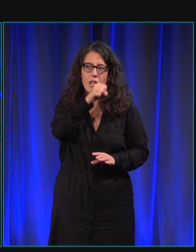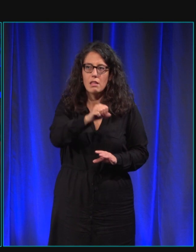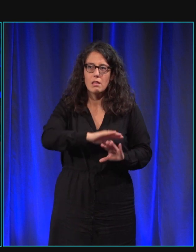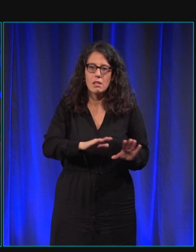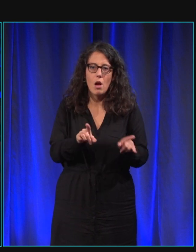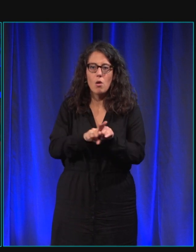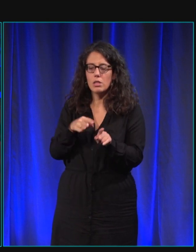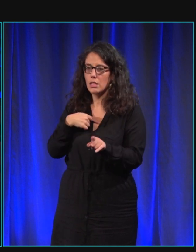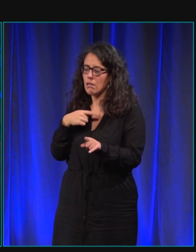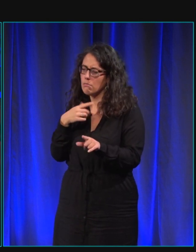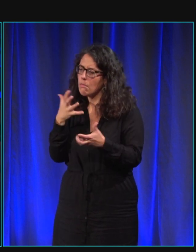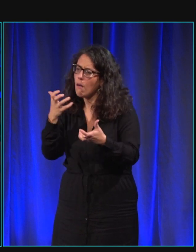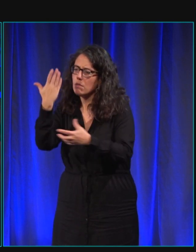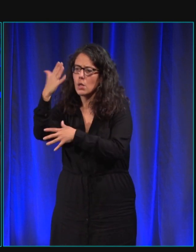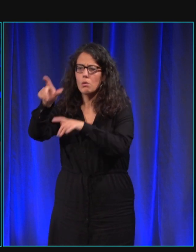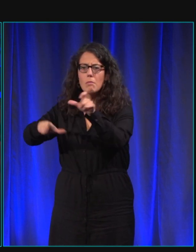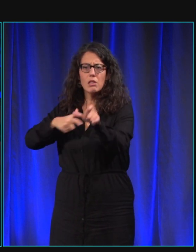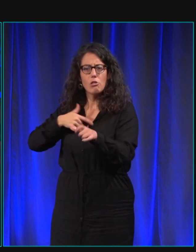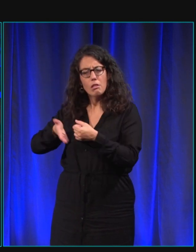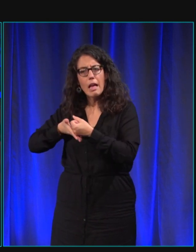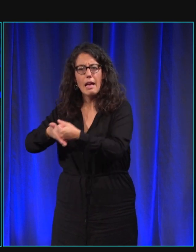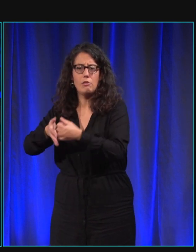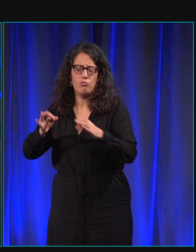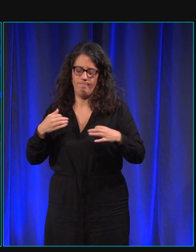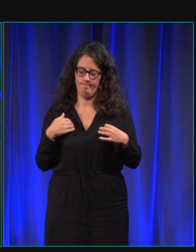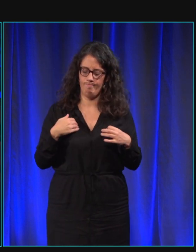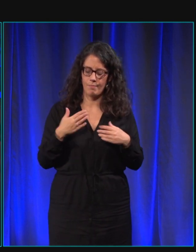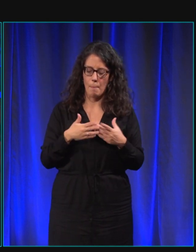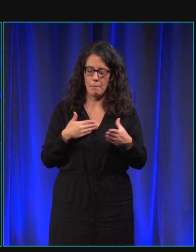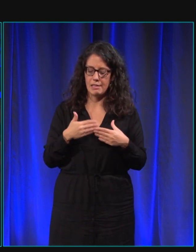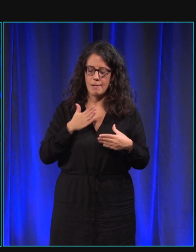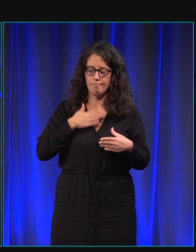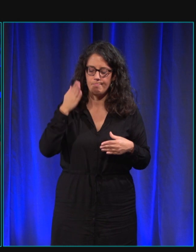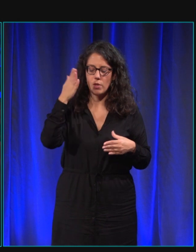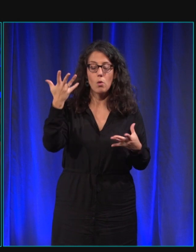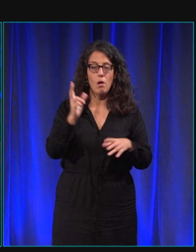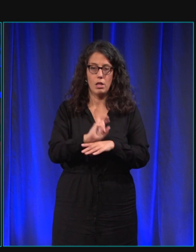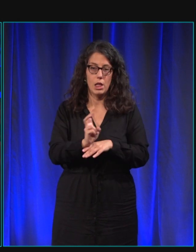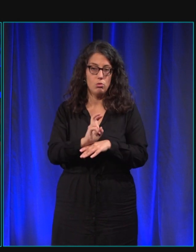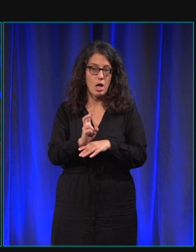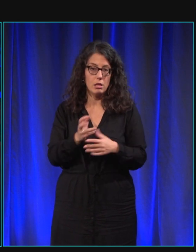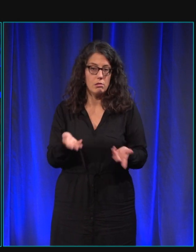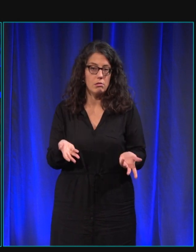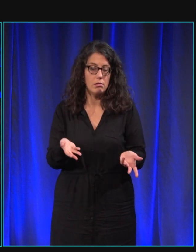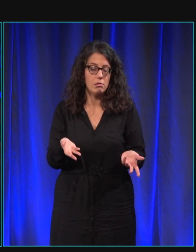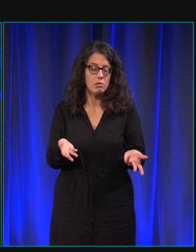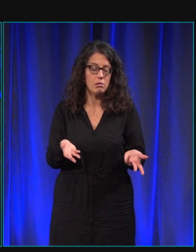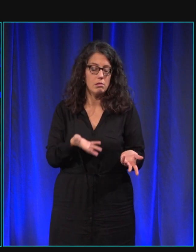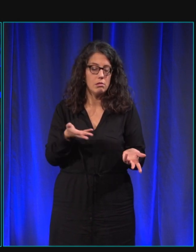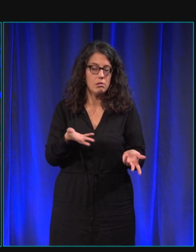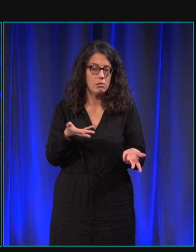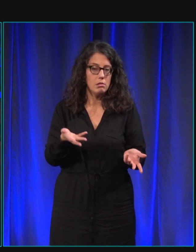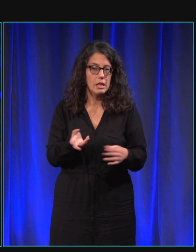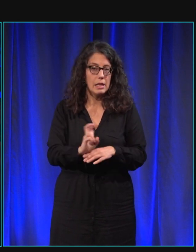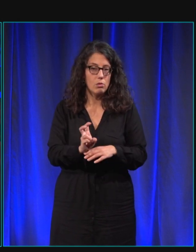les autres et j'aimerais faire de mon métier éducatrice pour aider les